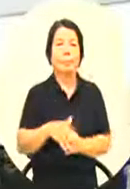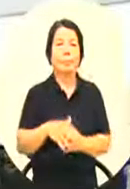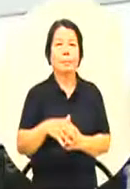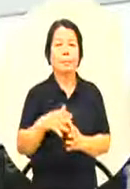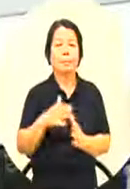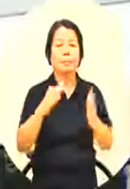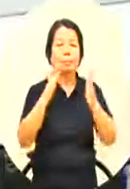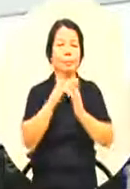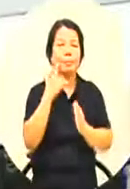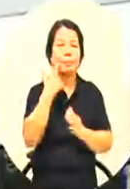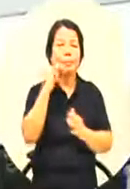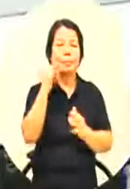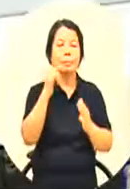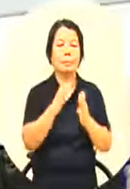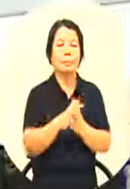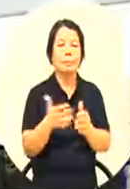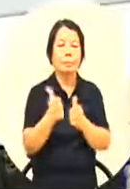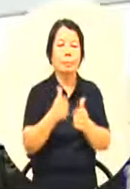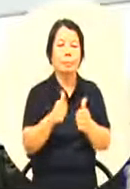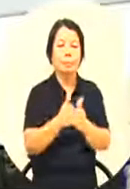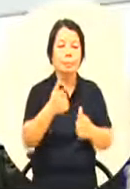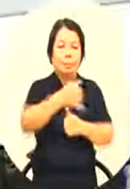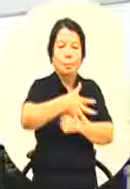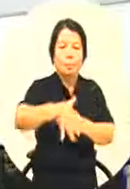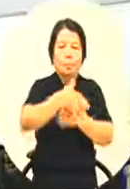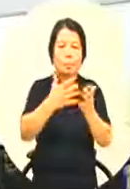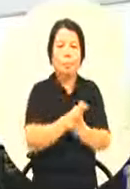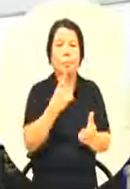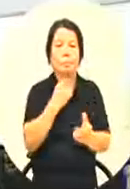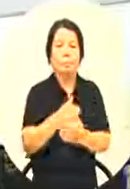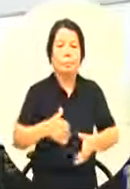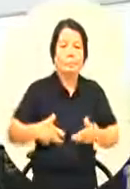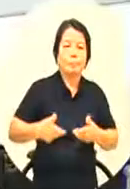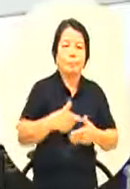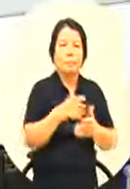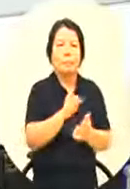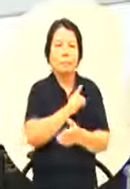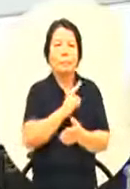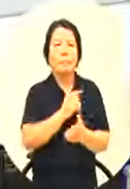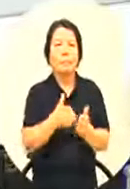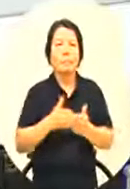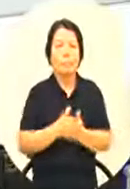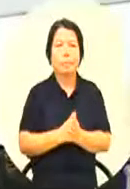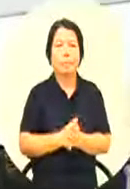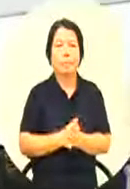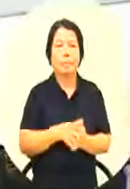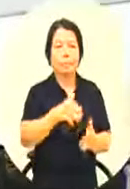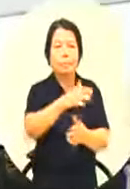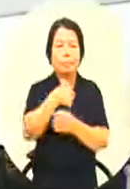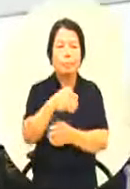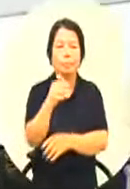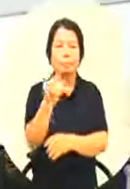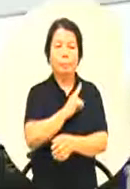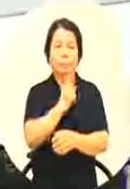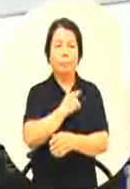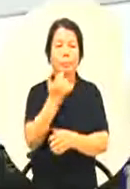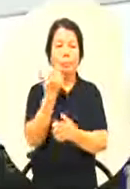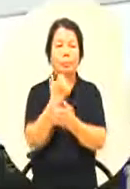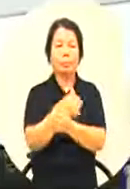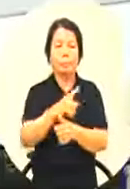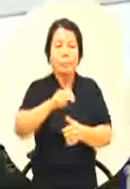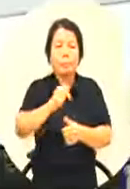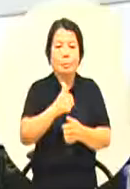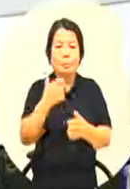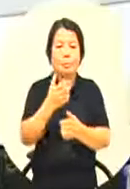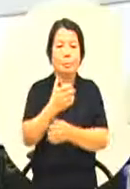入介入之后呢甚至有些家长很着急他们还自己去考了一个教练证照那在进去